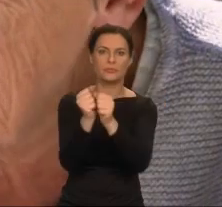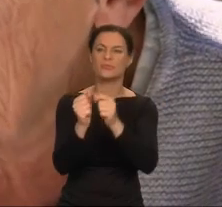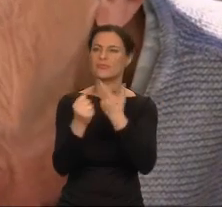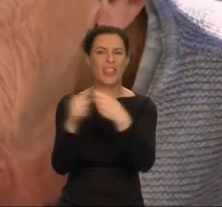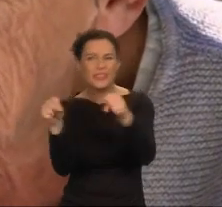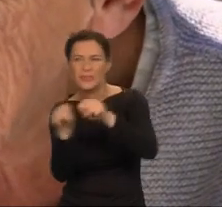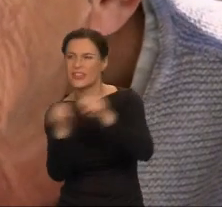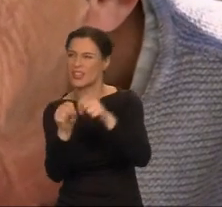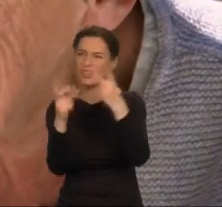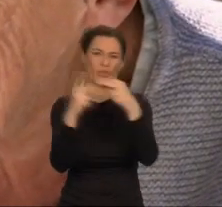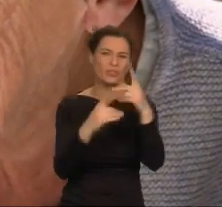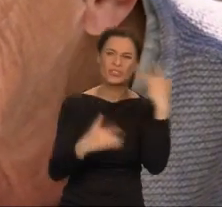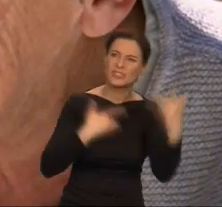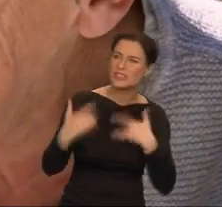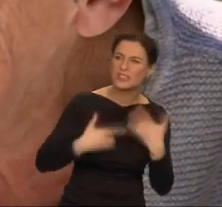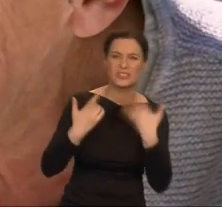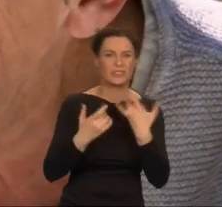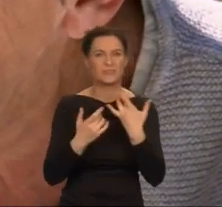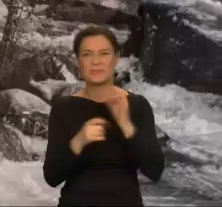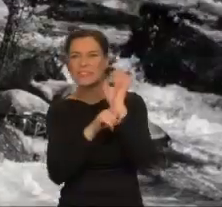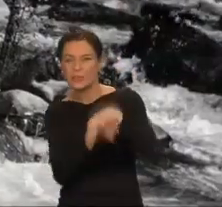Ja potrzebowałam dużo czasu.